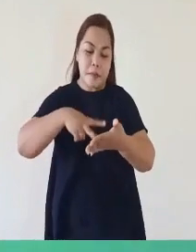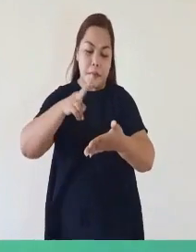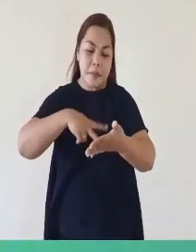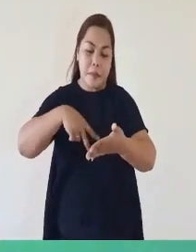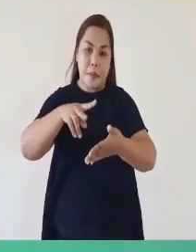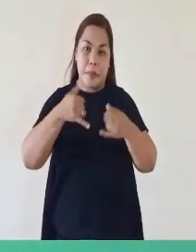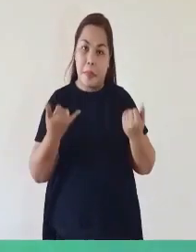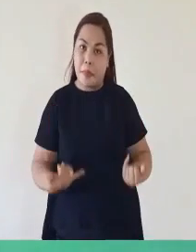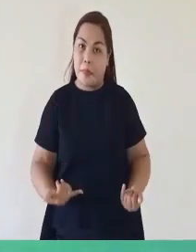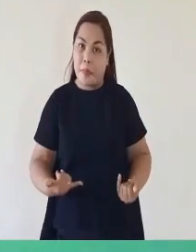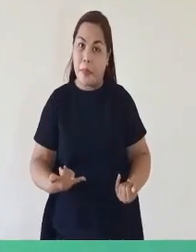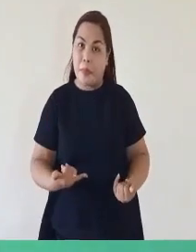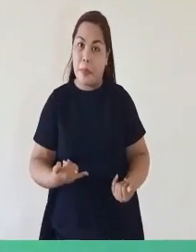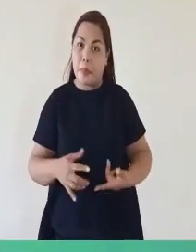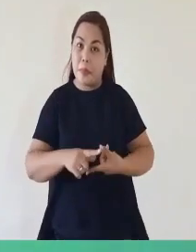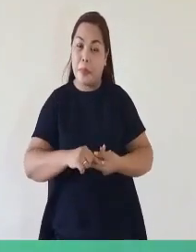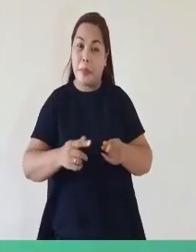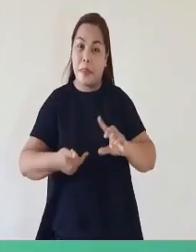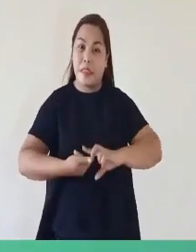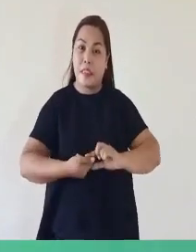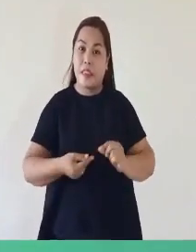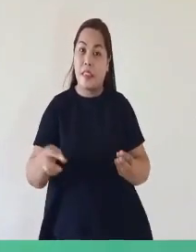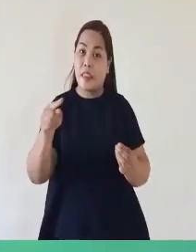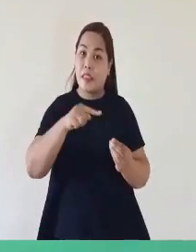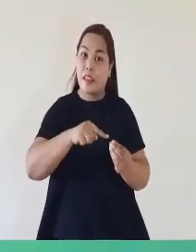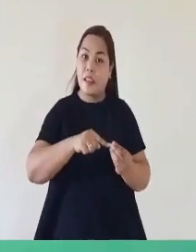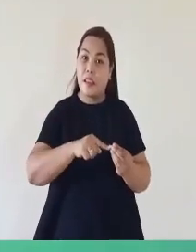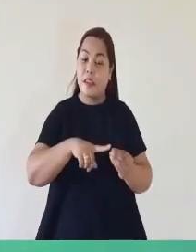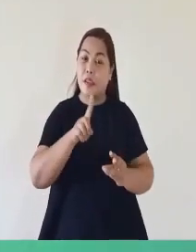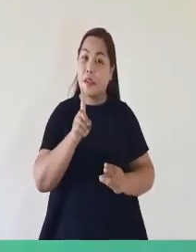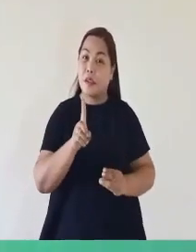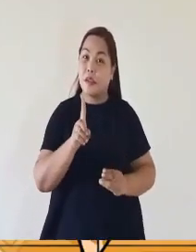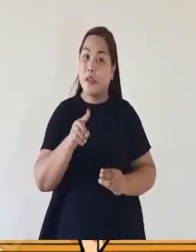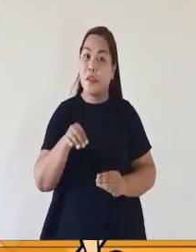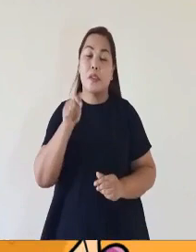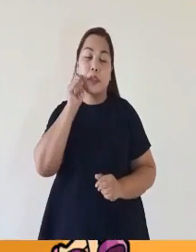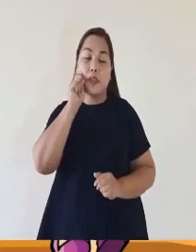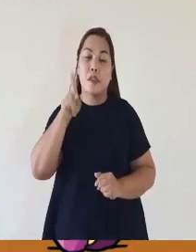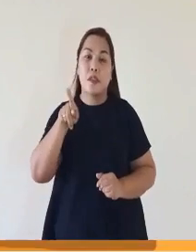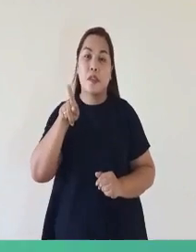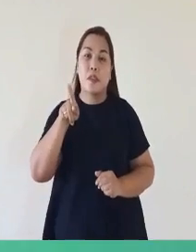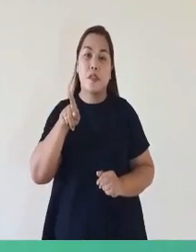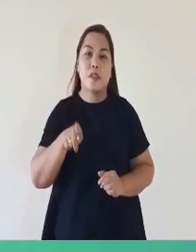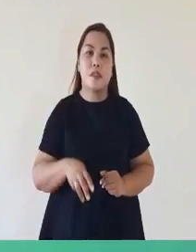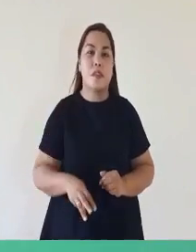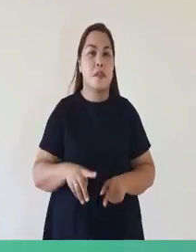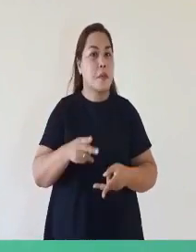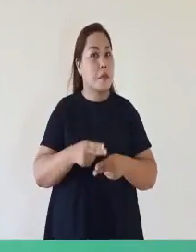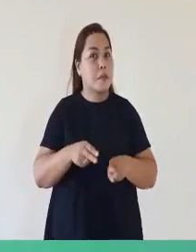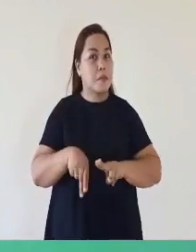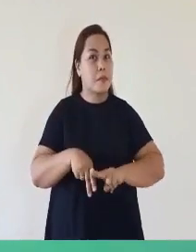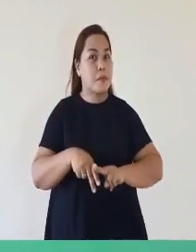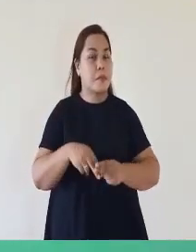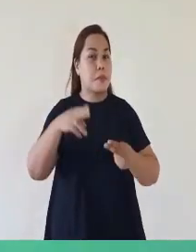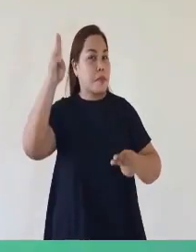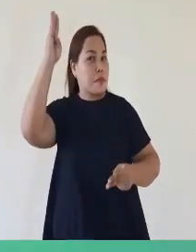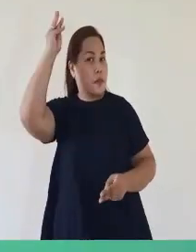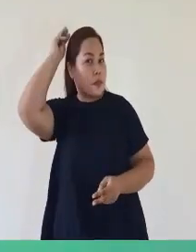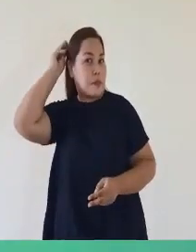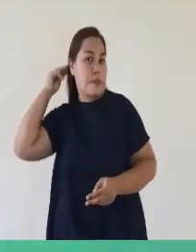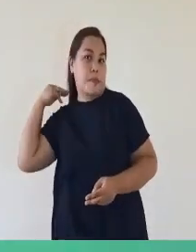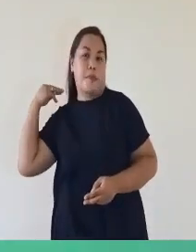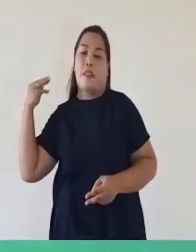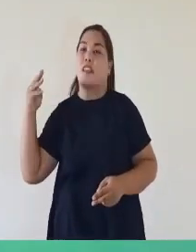ngayon Ay isang kwento Tungkol sa isang batang babae Na ang pangalan ay Maya Siya ay laging nagsasabi ng